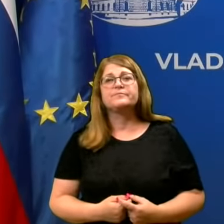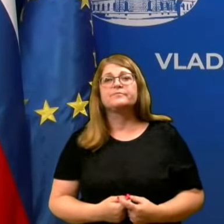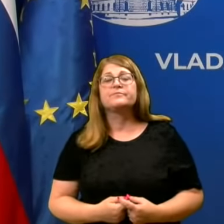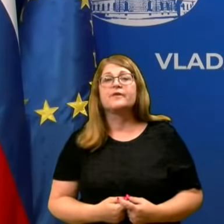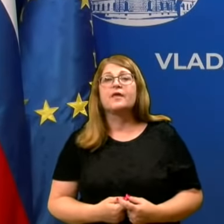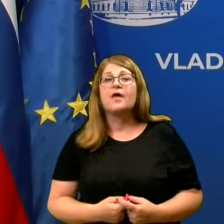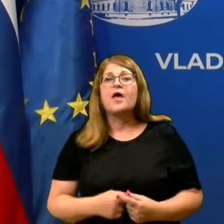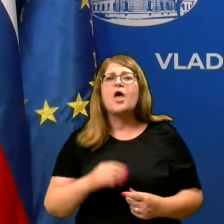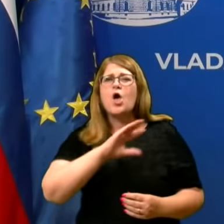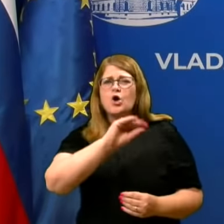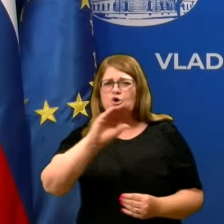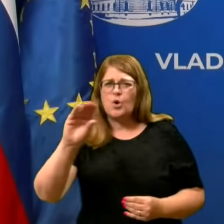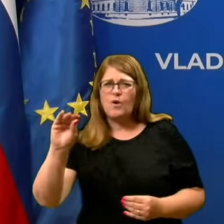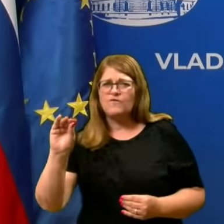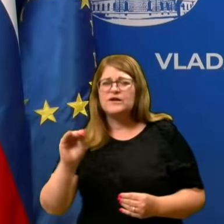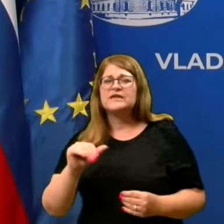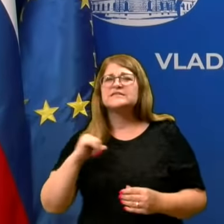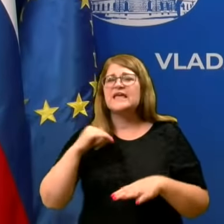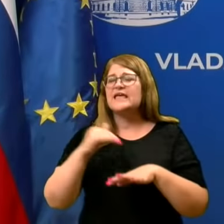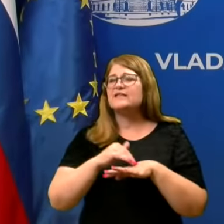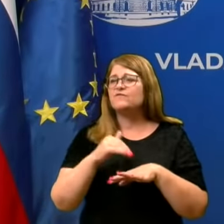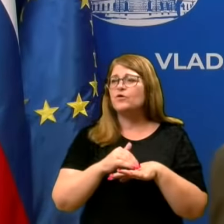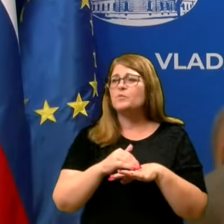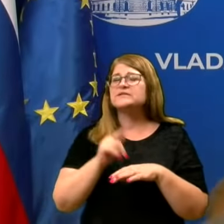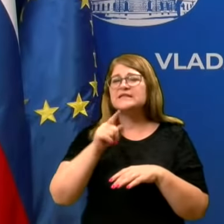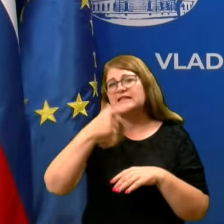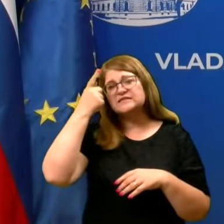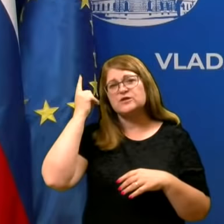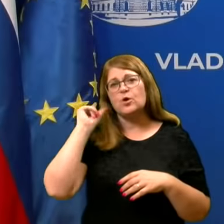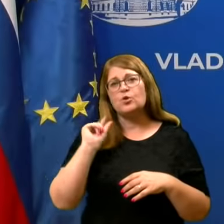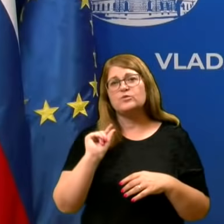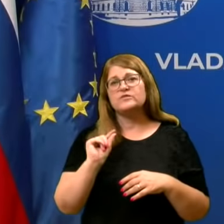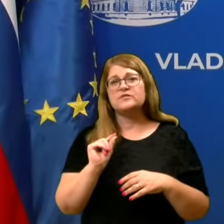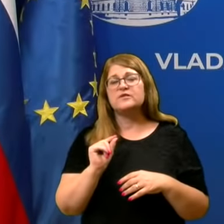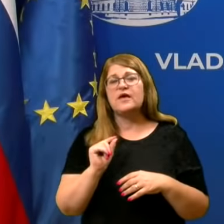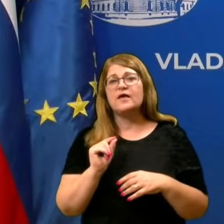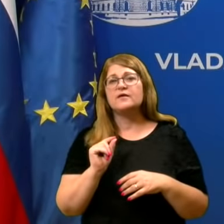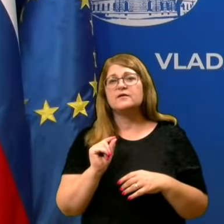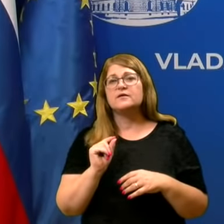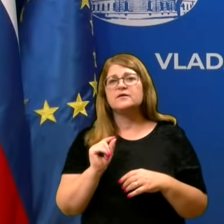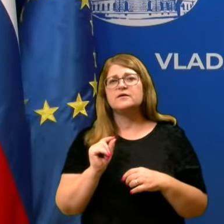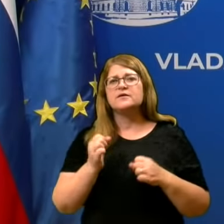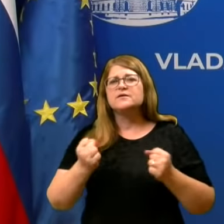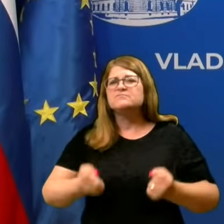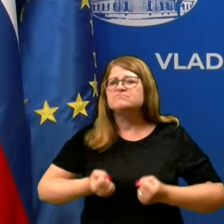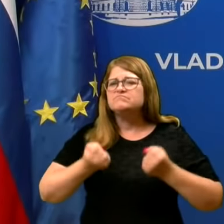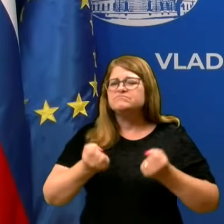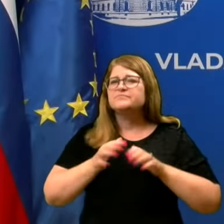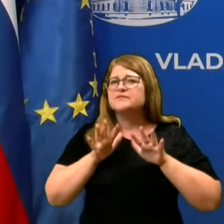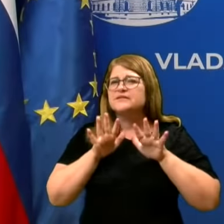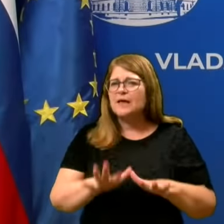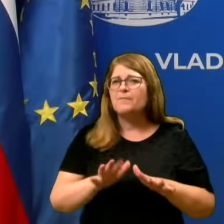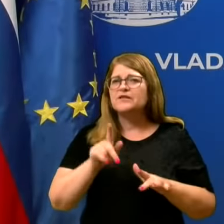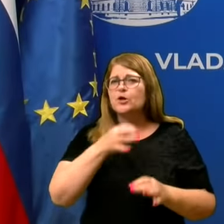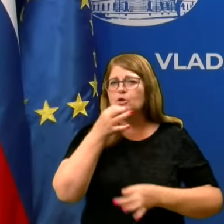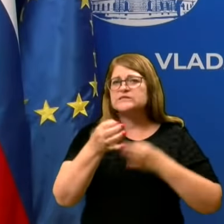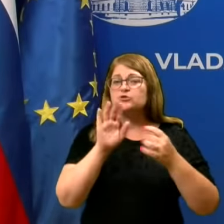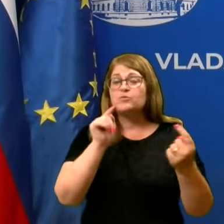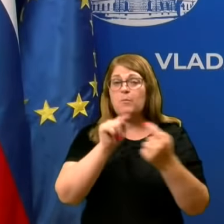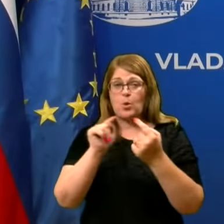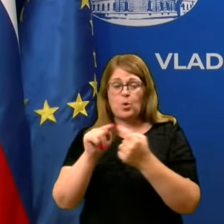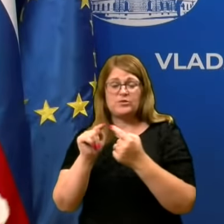Govorilo se oziroma števile informacije so prihajale, da so ljudje agresivni, ko jih sprašujete po